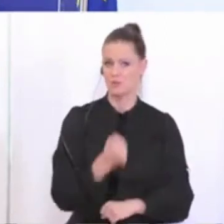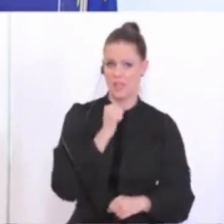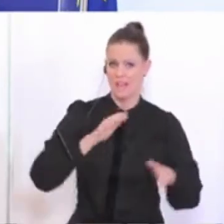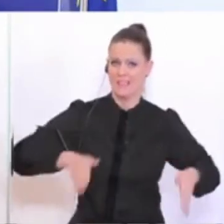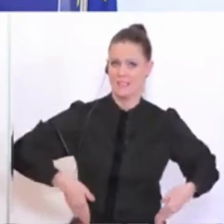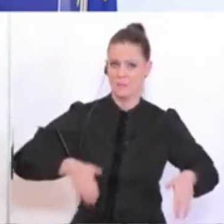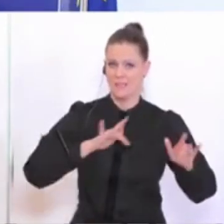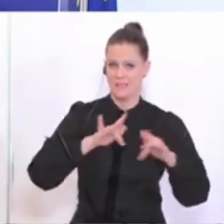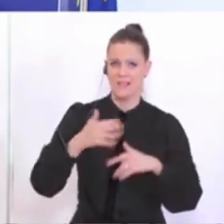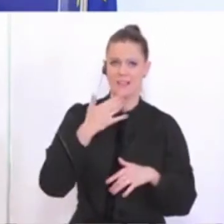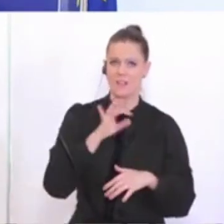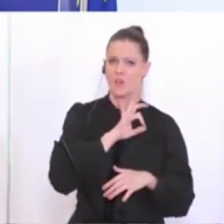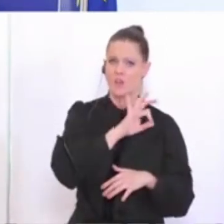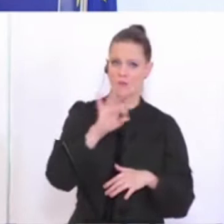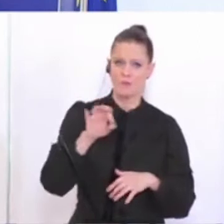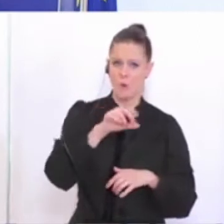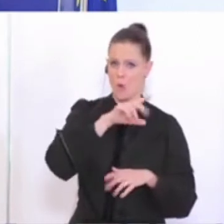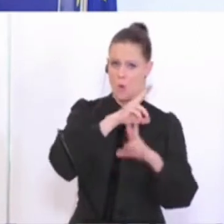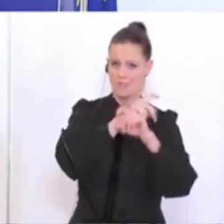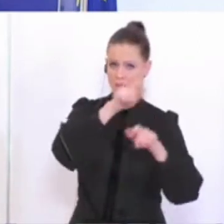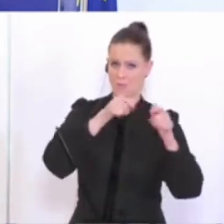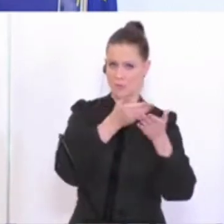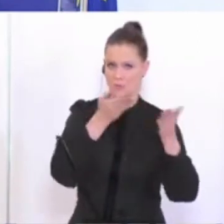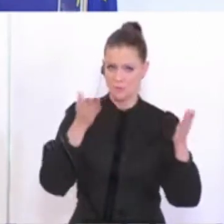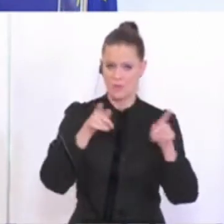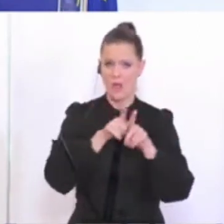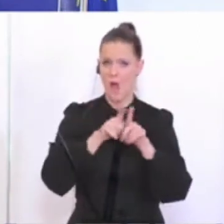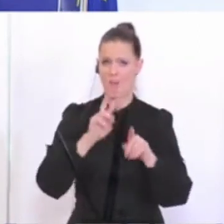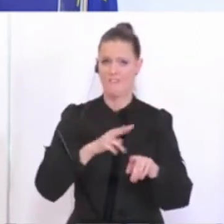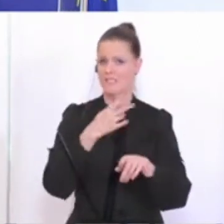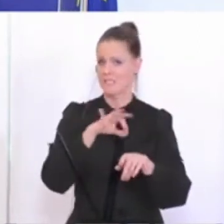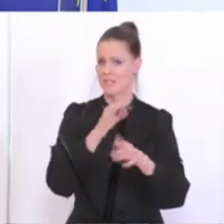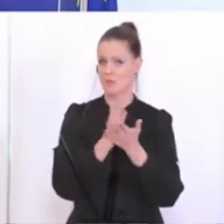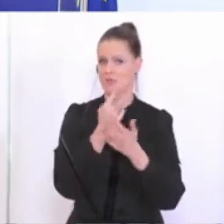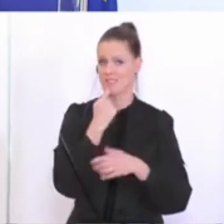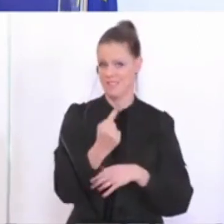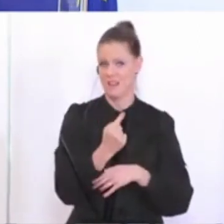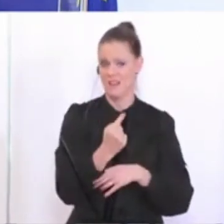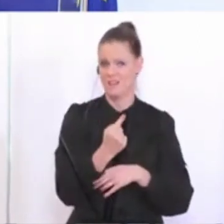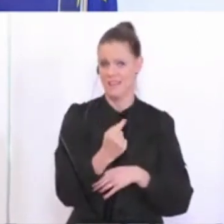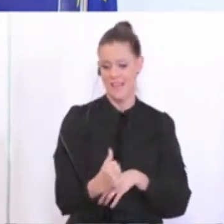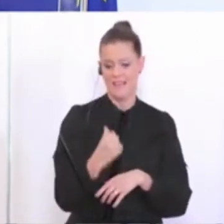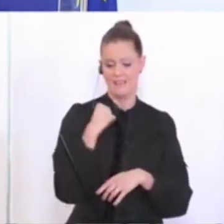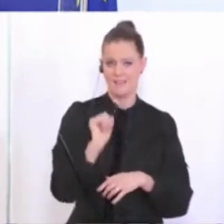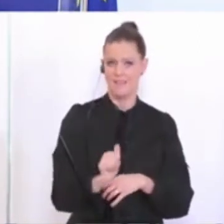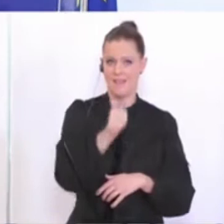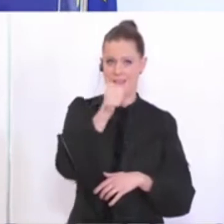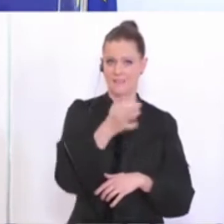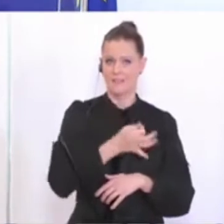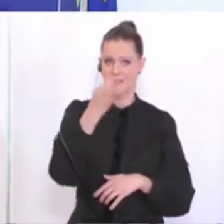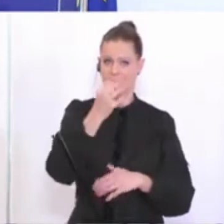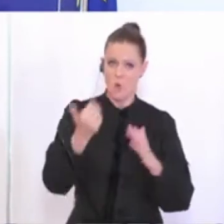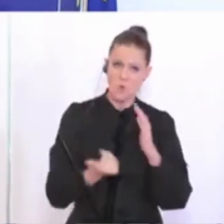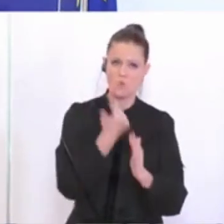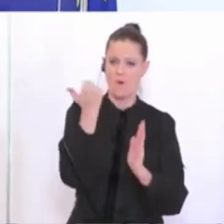Ich danke dafür den Österreicherinnen und Österreichern, den Menschen, die in Österreich leben, so wie der Vizekanzler schon ausgeführt hat. Wir haben gestern den ersten Tag ja dann